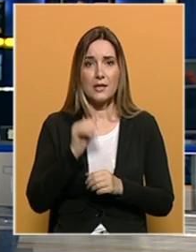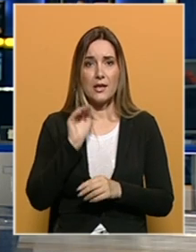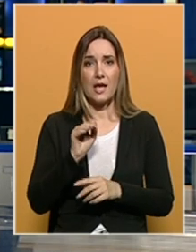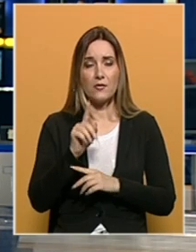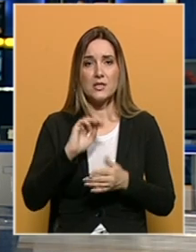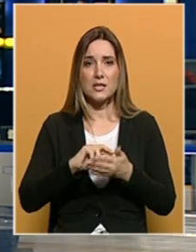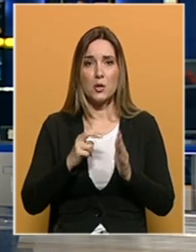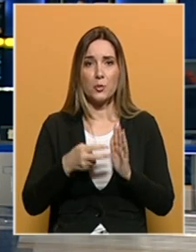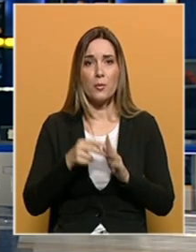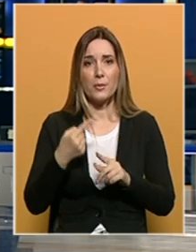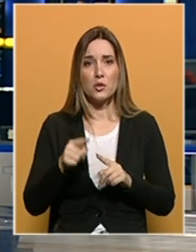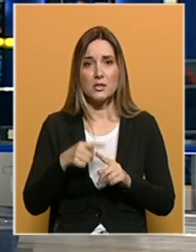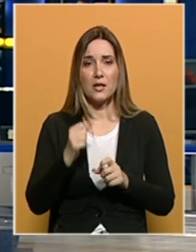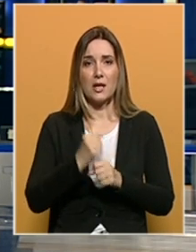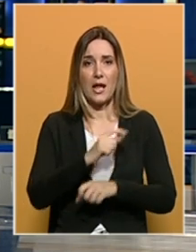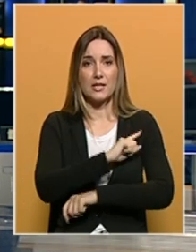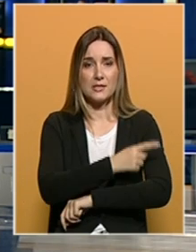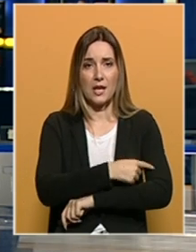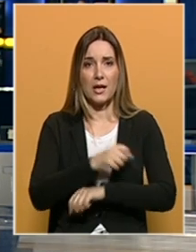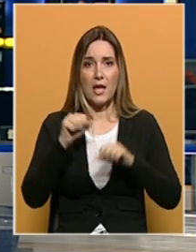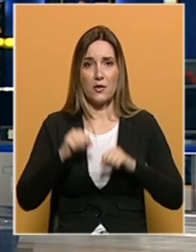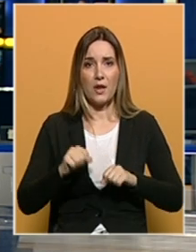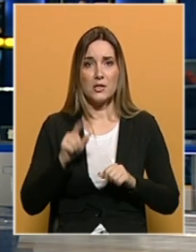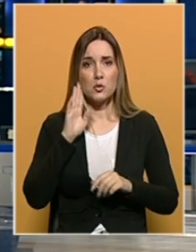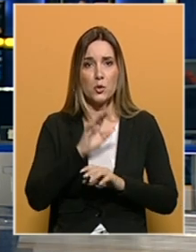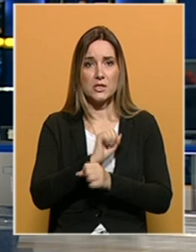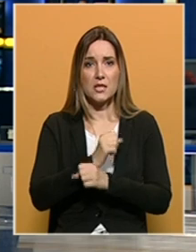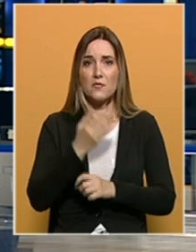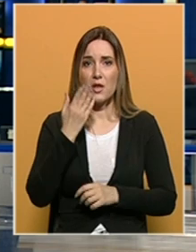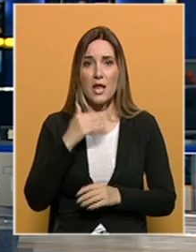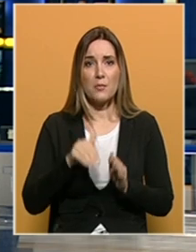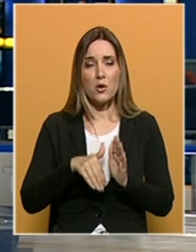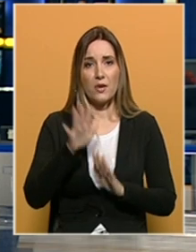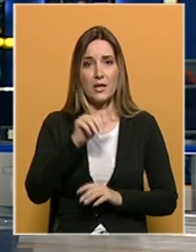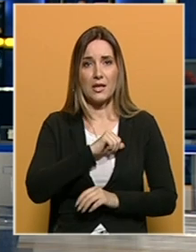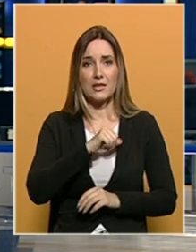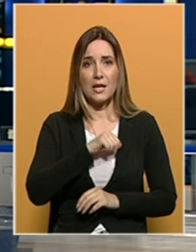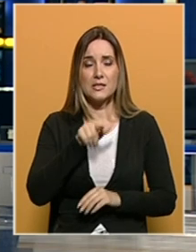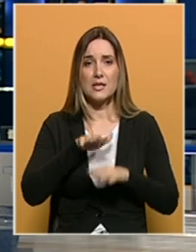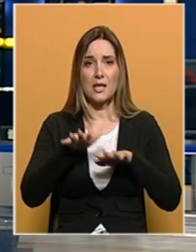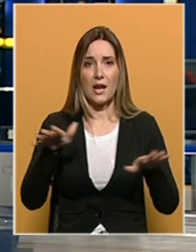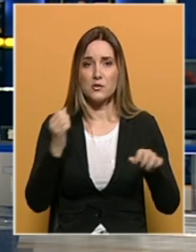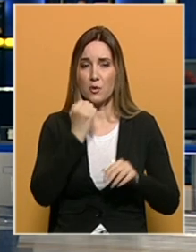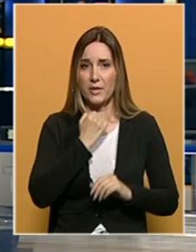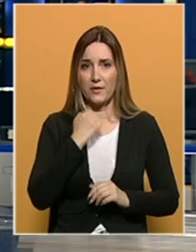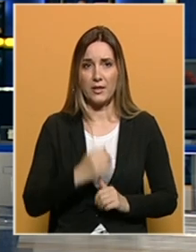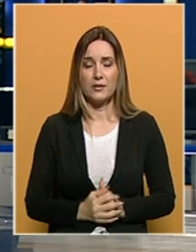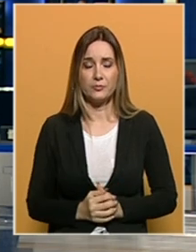i problem sa nedostatkom radne snage. Vlasti u BiH nemaju prevelik interes za razvoj privrede.